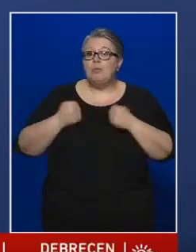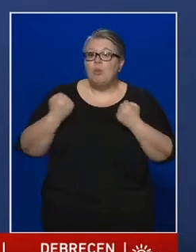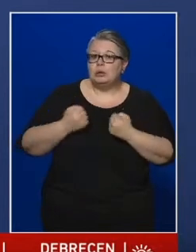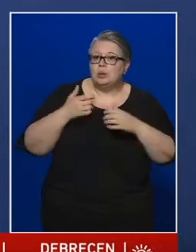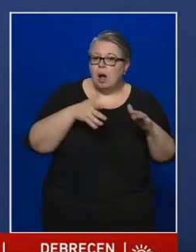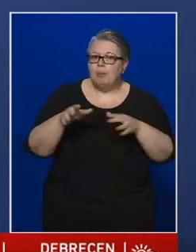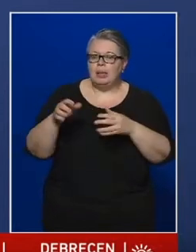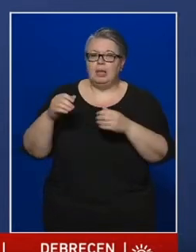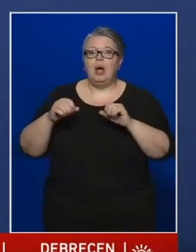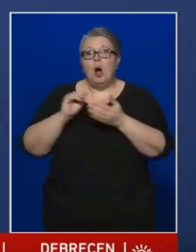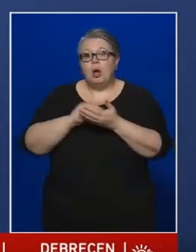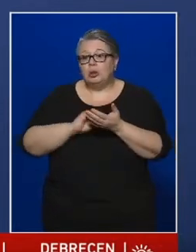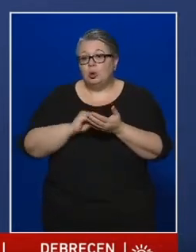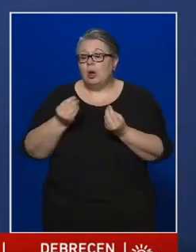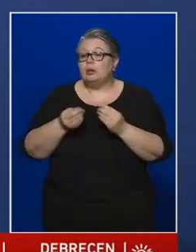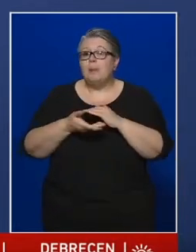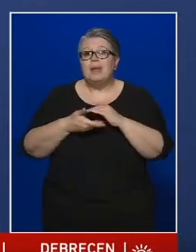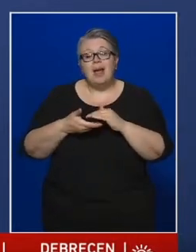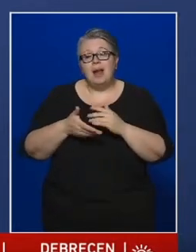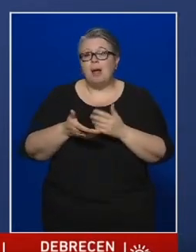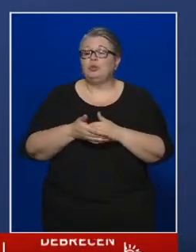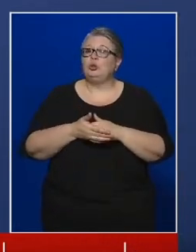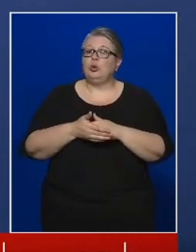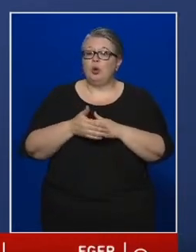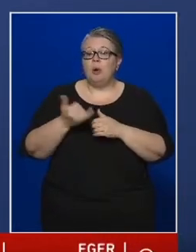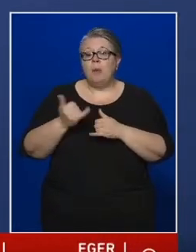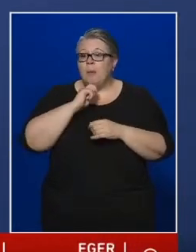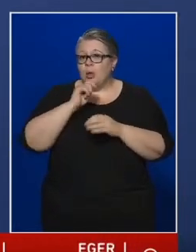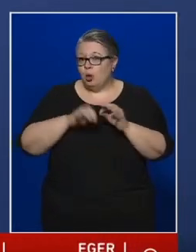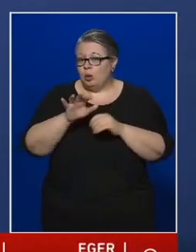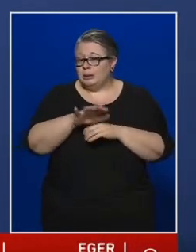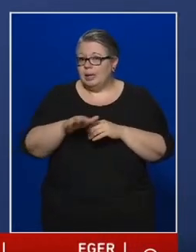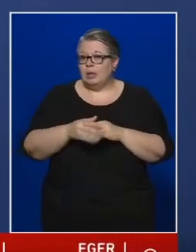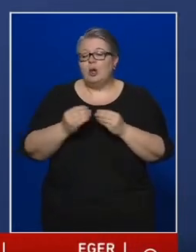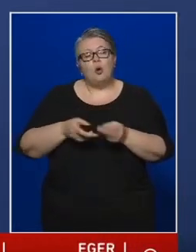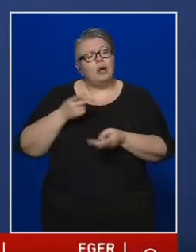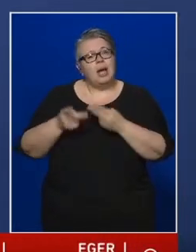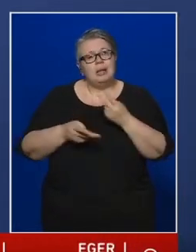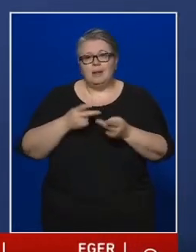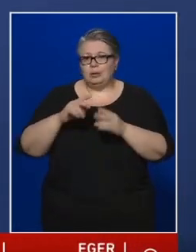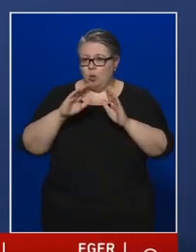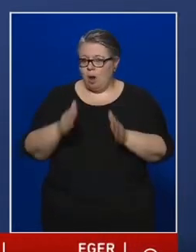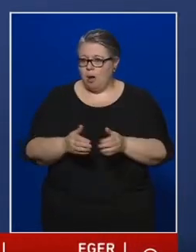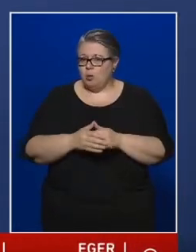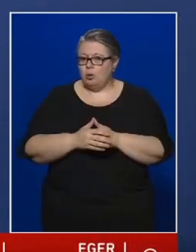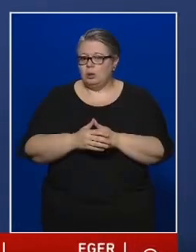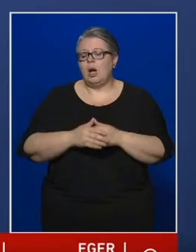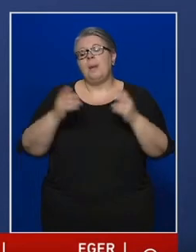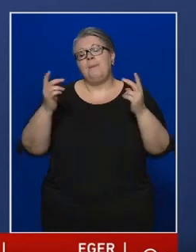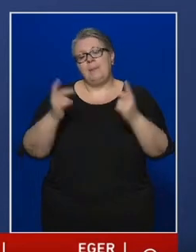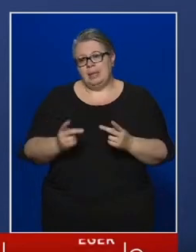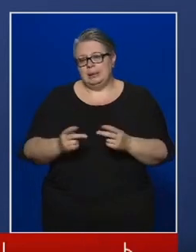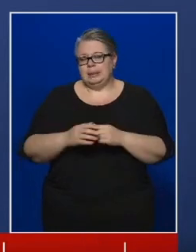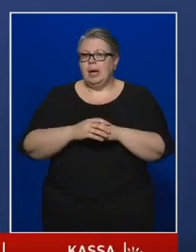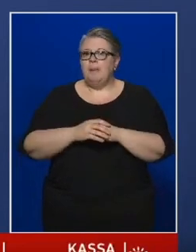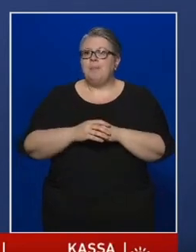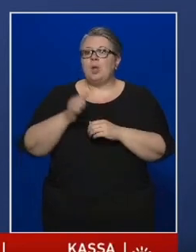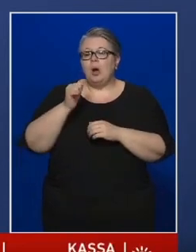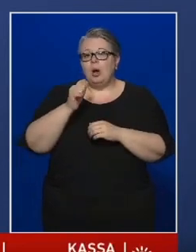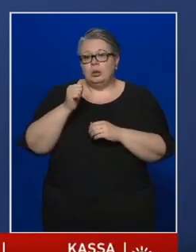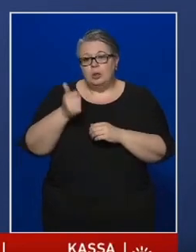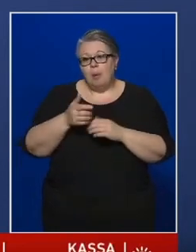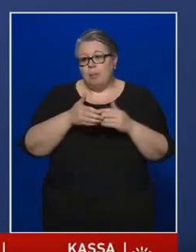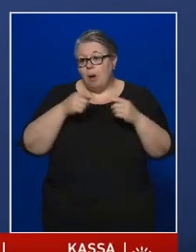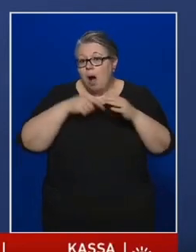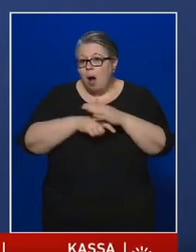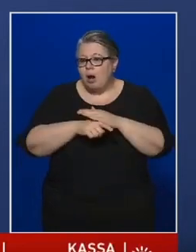adatokat, amelyek jellemzik ma hazánkat. Ezek nagyon kedvezően alakulnak, nyilvánvalóan a nap során